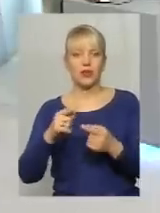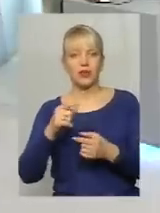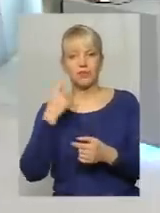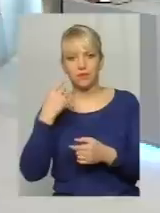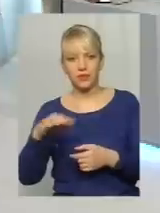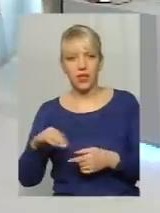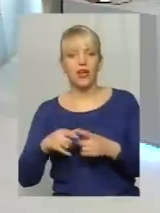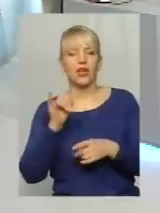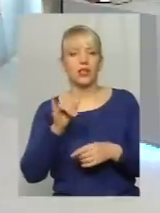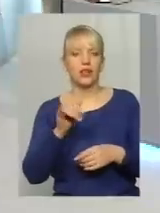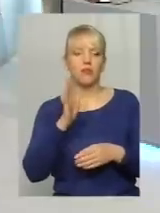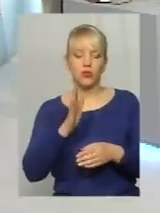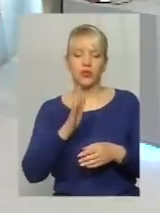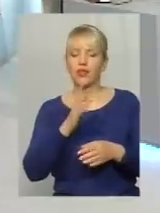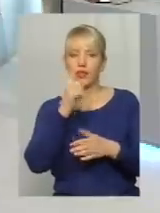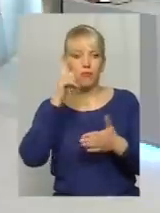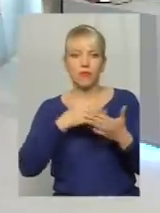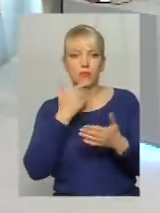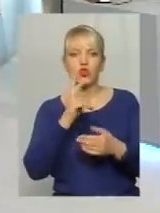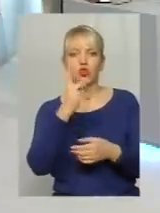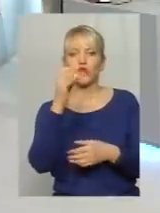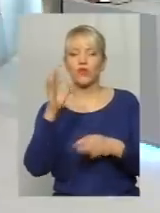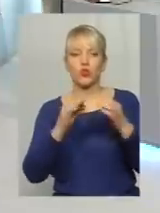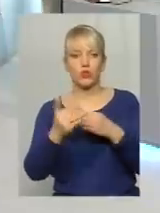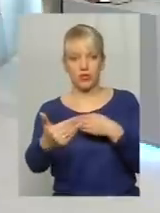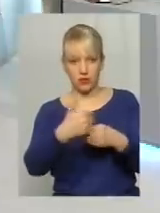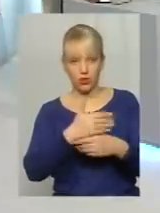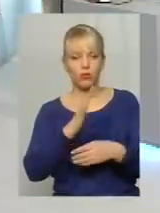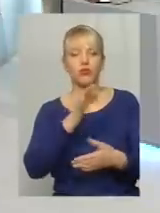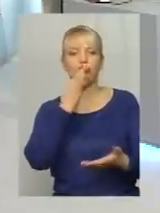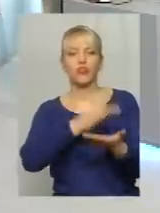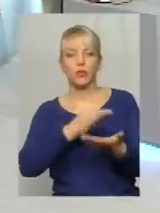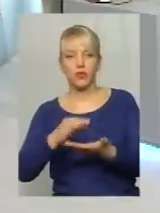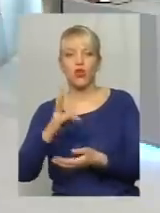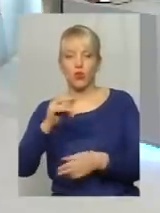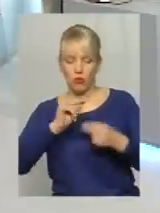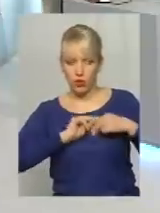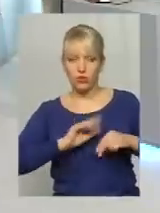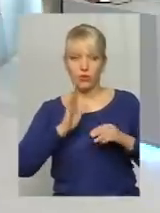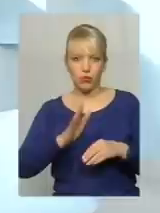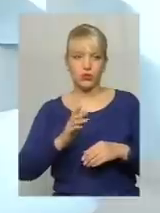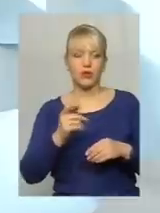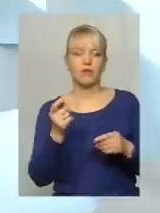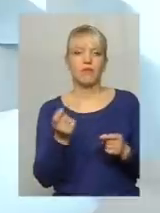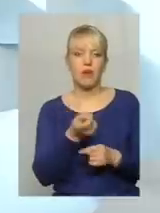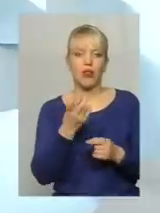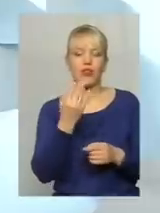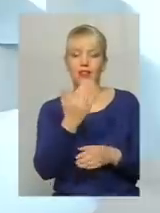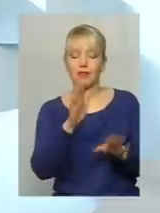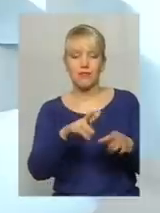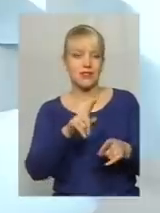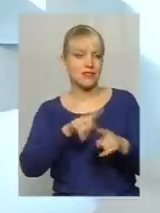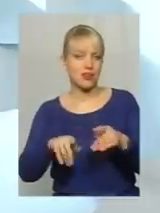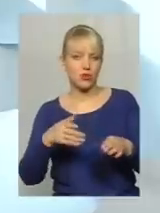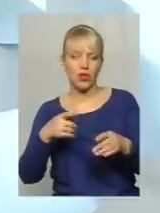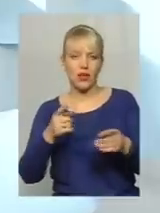тому, що 100% компаній, які зайдуть, будуть дуже відповідальними, але працювати вони будуть дуже і дуже мало, і на їхнє місце зразу зайдуть